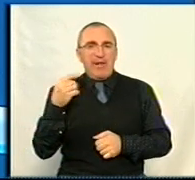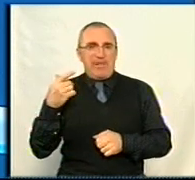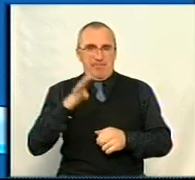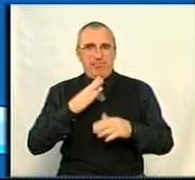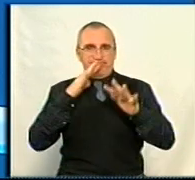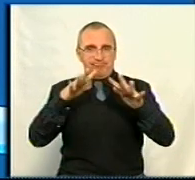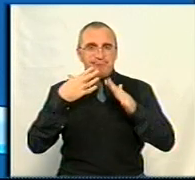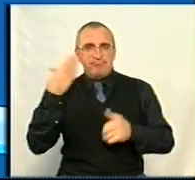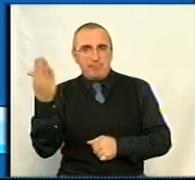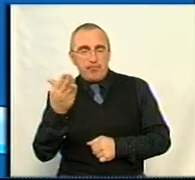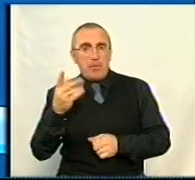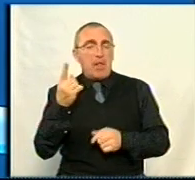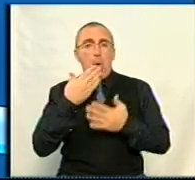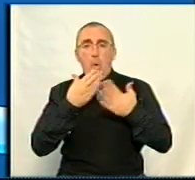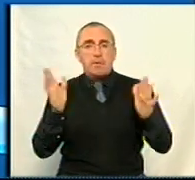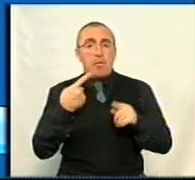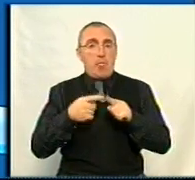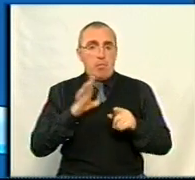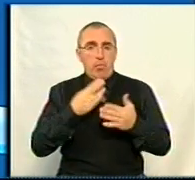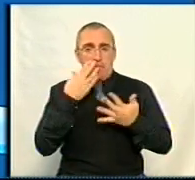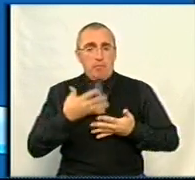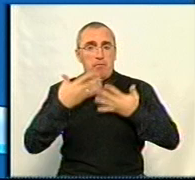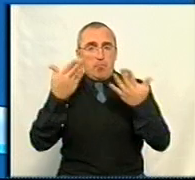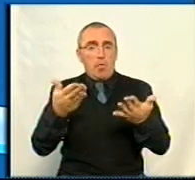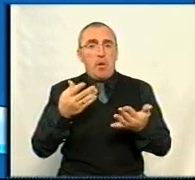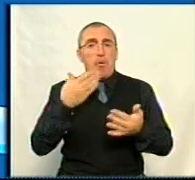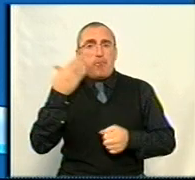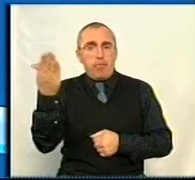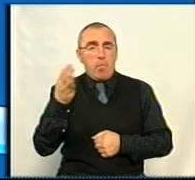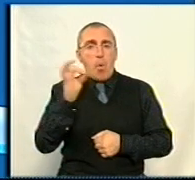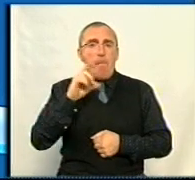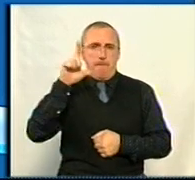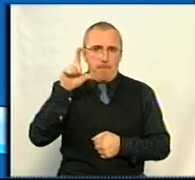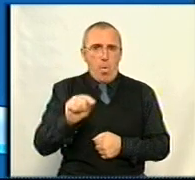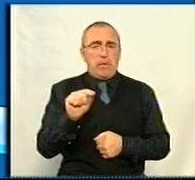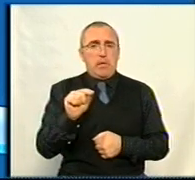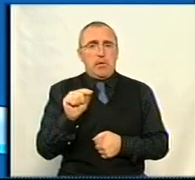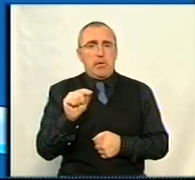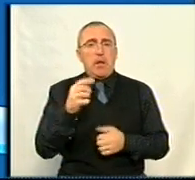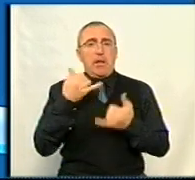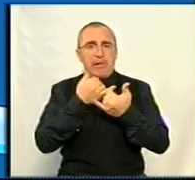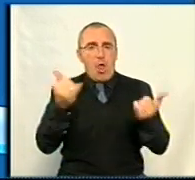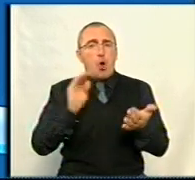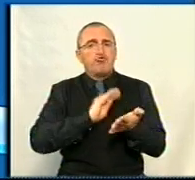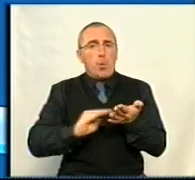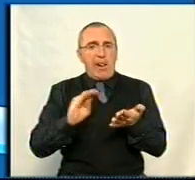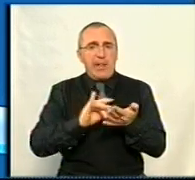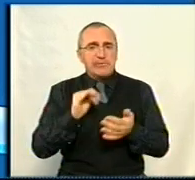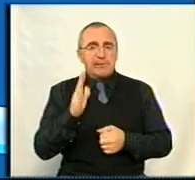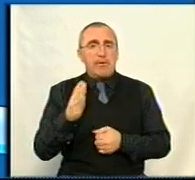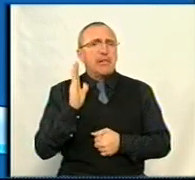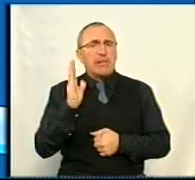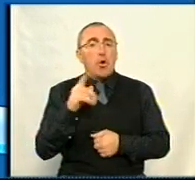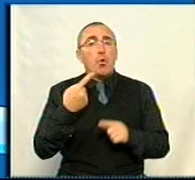і не в останній, судяшись з того, як це було подано. Брифінг буде щопонеділка для журналістів, але